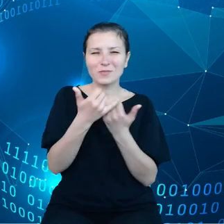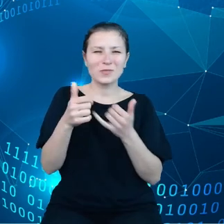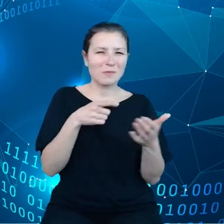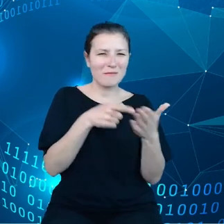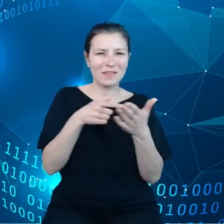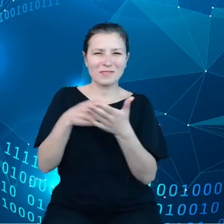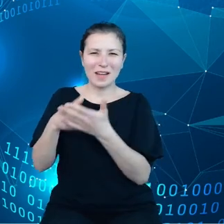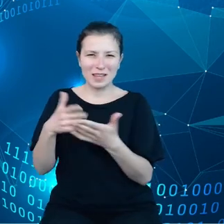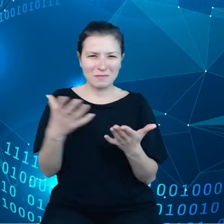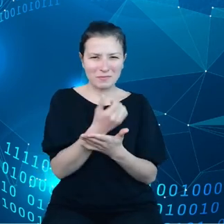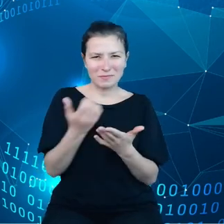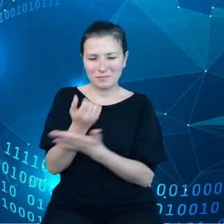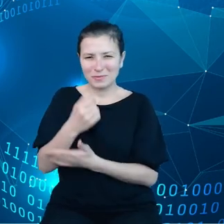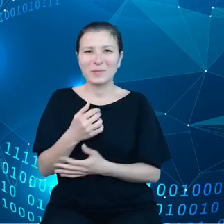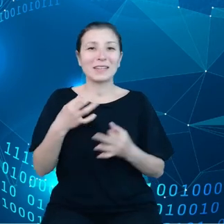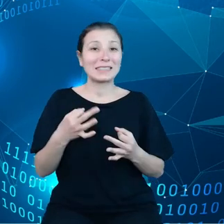opowiem.